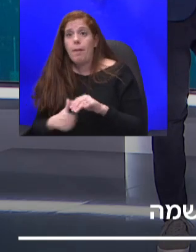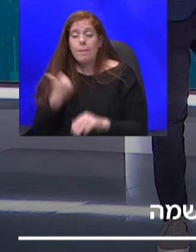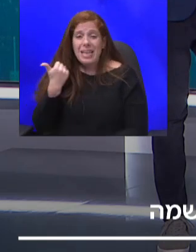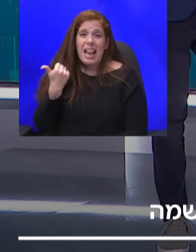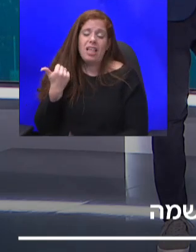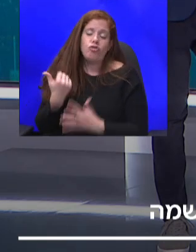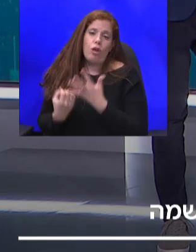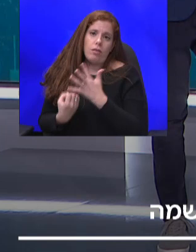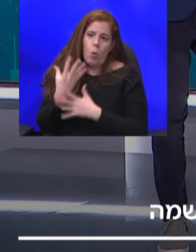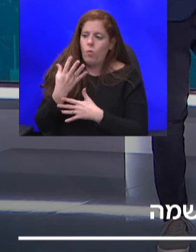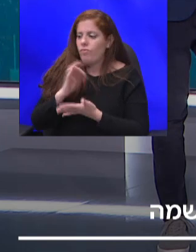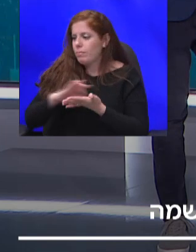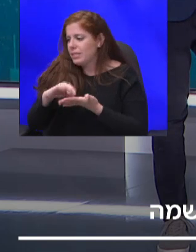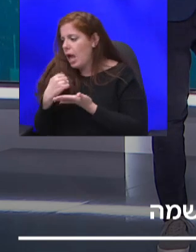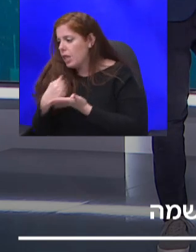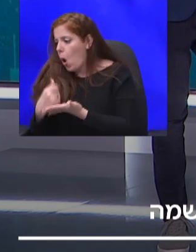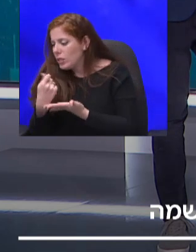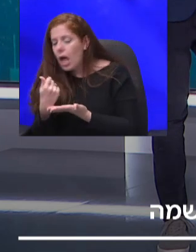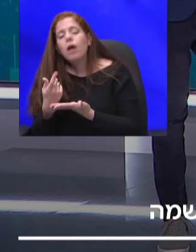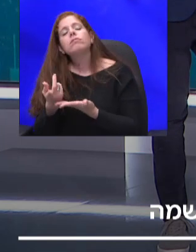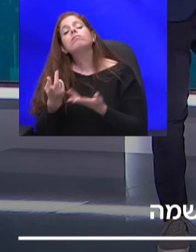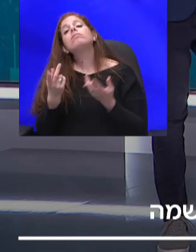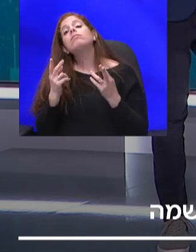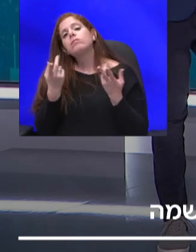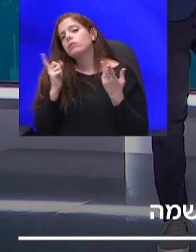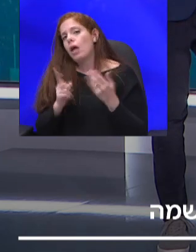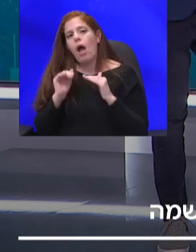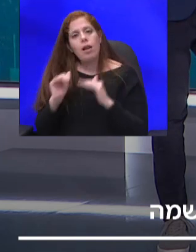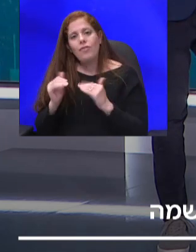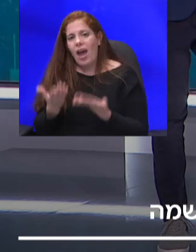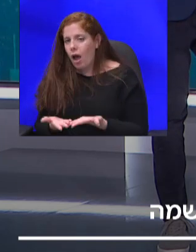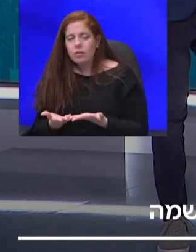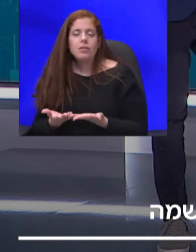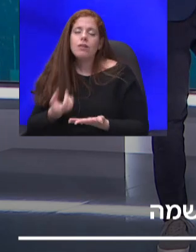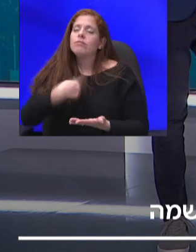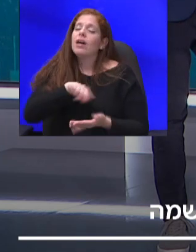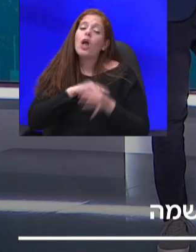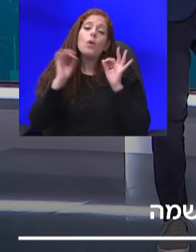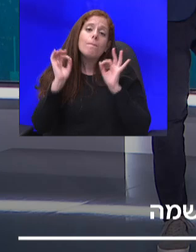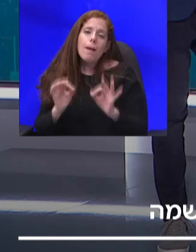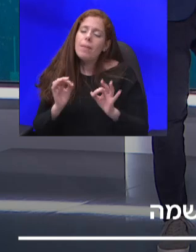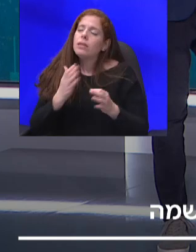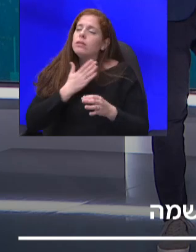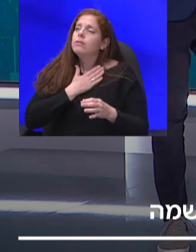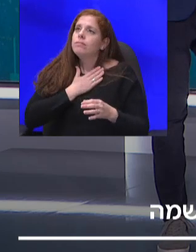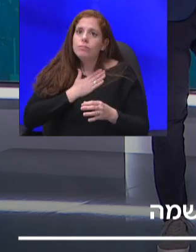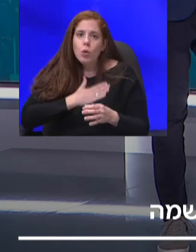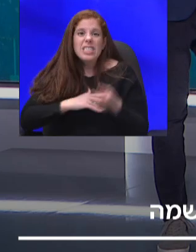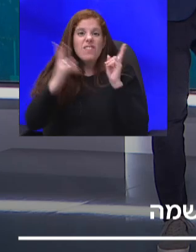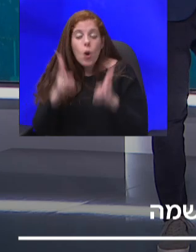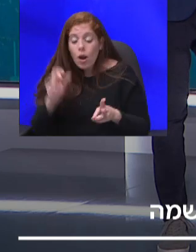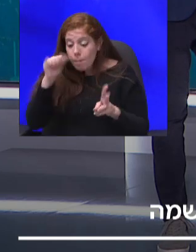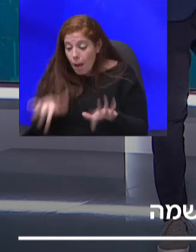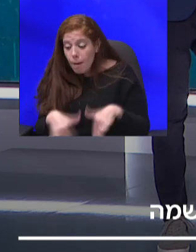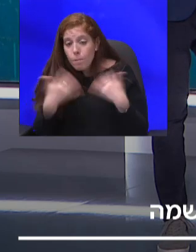האוצר נותר רק לברך הזה, אנחנו באמת נכונים ויכולים מחר בבוקר לצאת לעבודה,